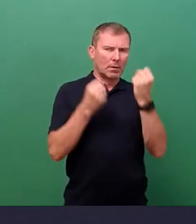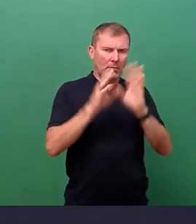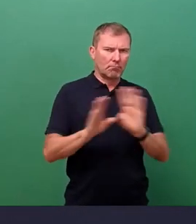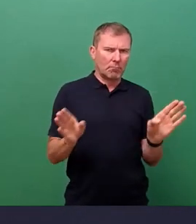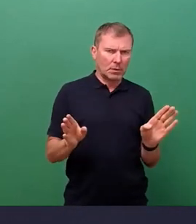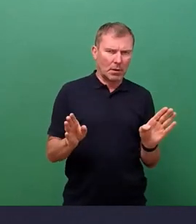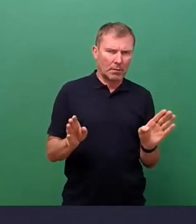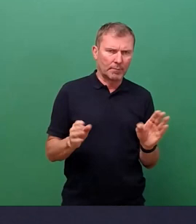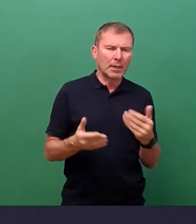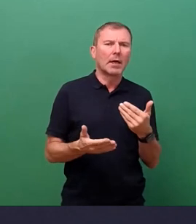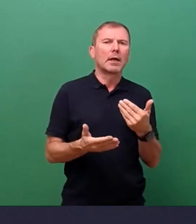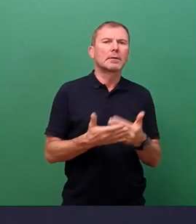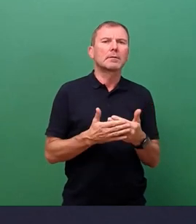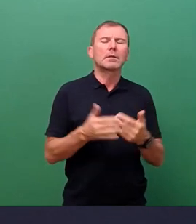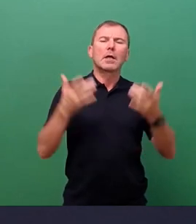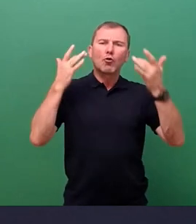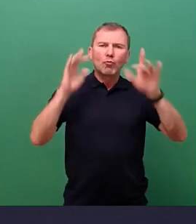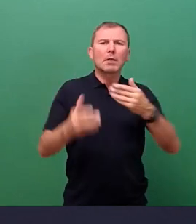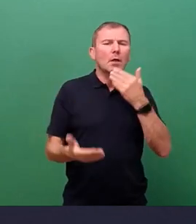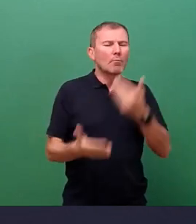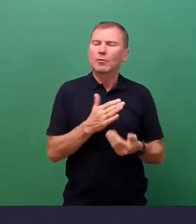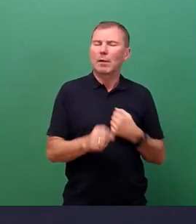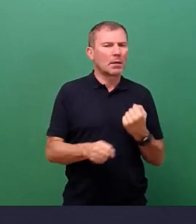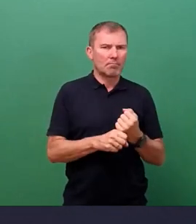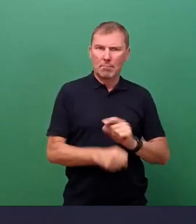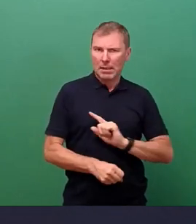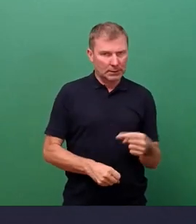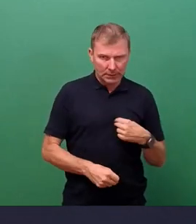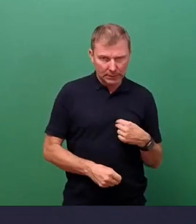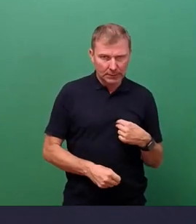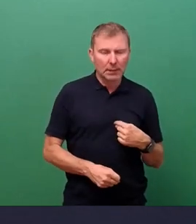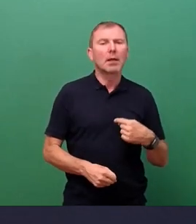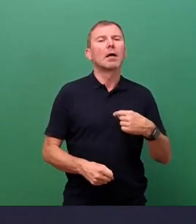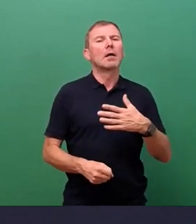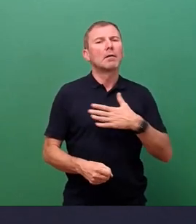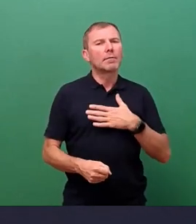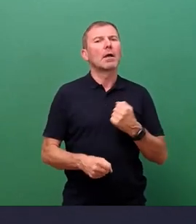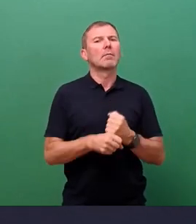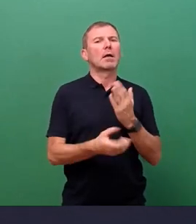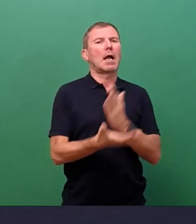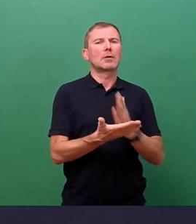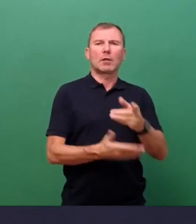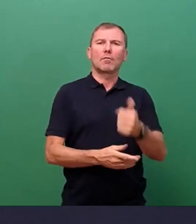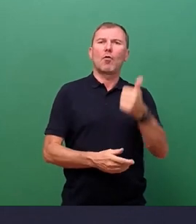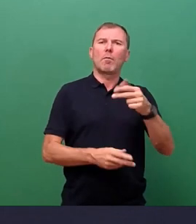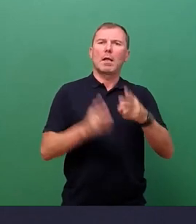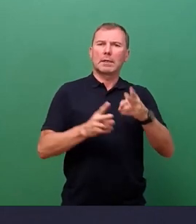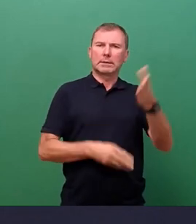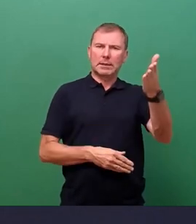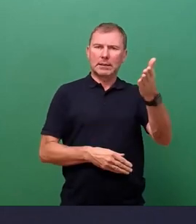keine Nichtzulassungsbeschwerde einlegen. Sondern entsprechend der Entscheidung des Gerichts